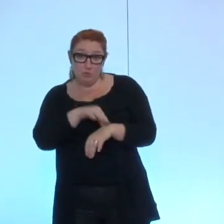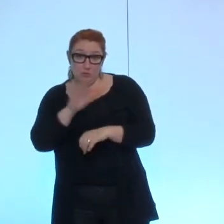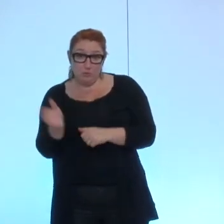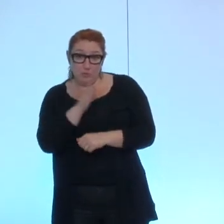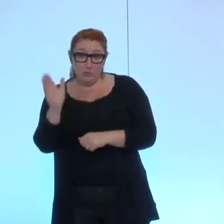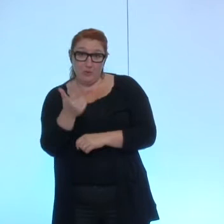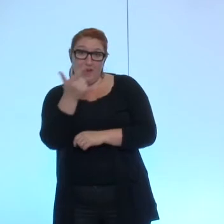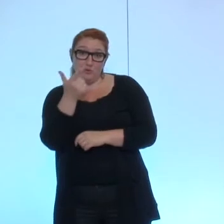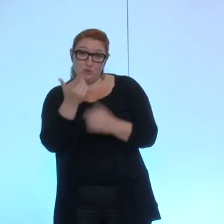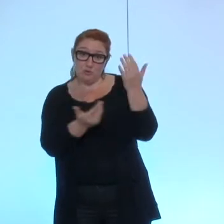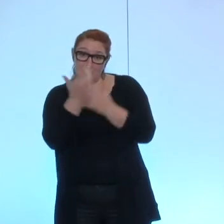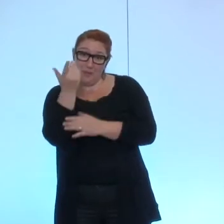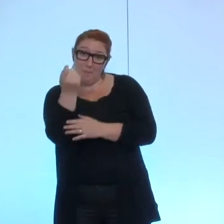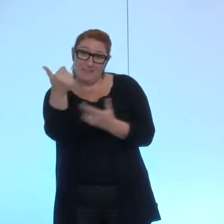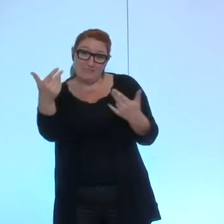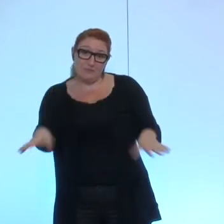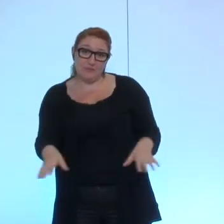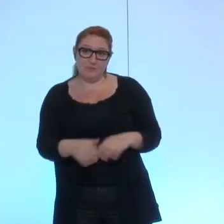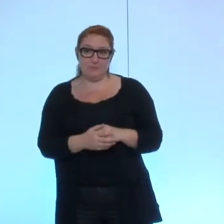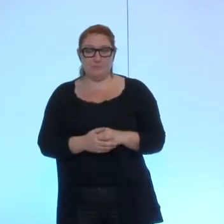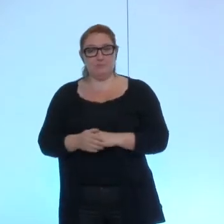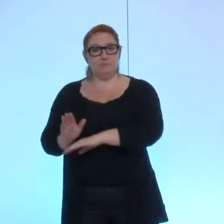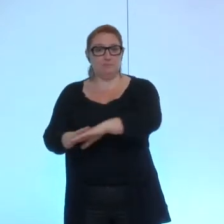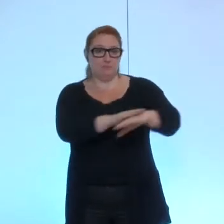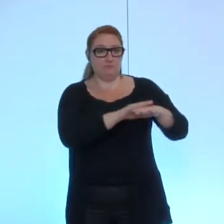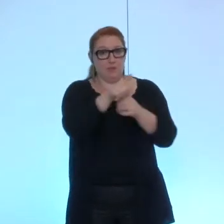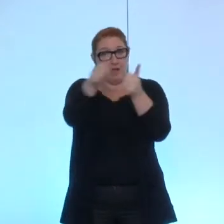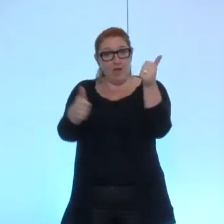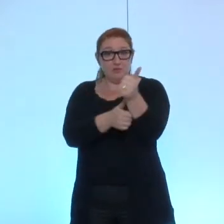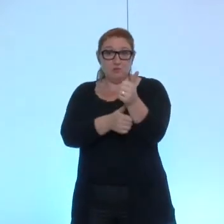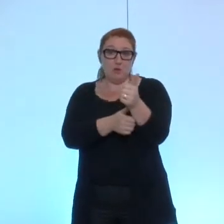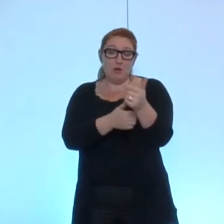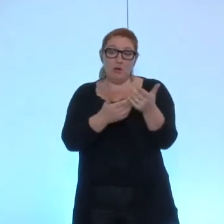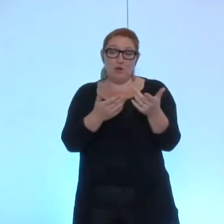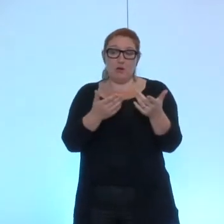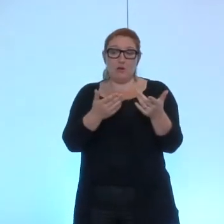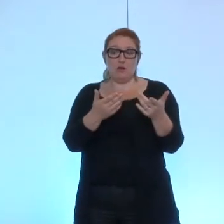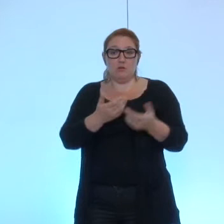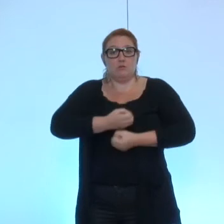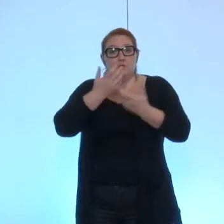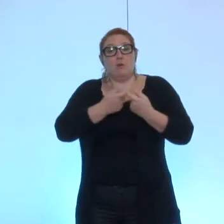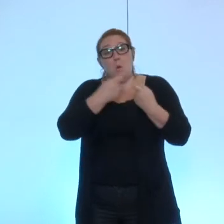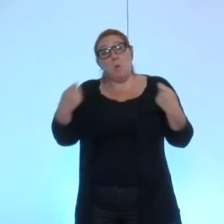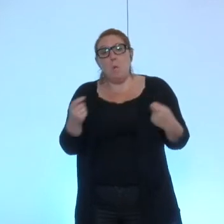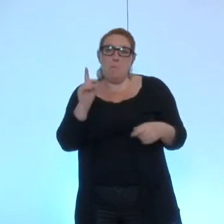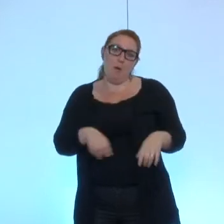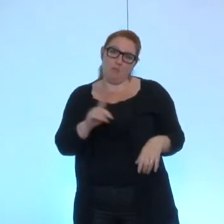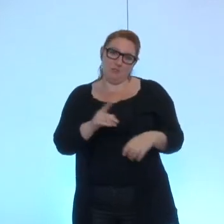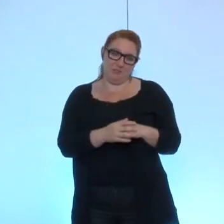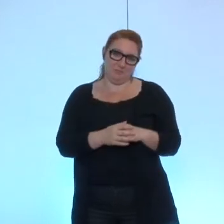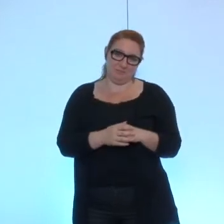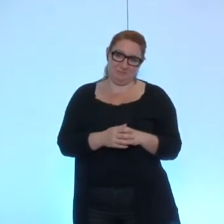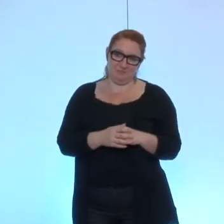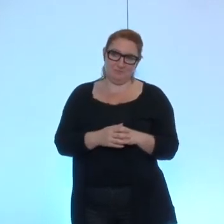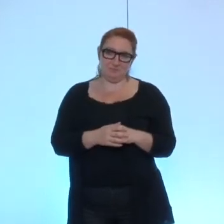serons presque sortis je vous le dis pour dire que les adjoints ne sont pas forcément obligés de s'exprimer longuement sur les délibérations s'ils considèrent